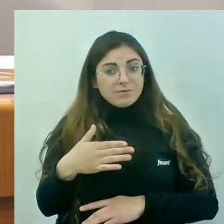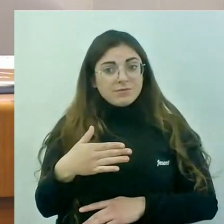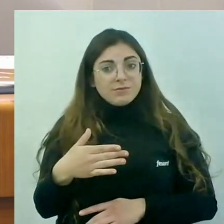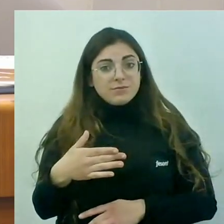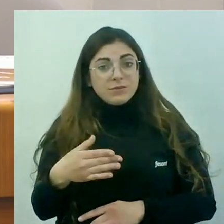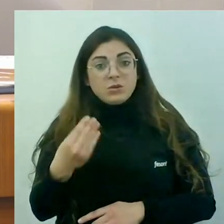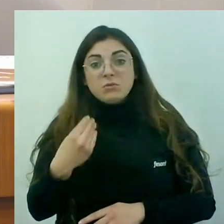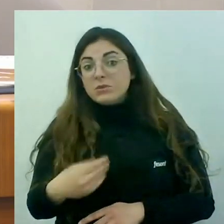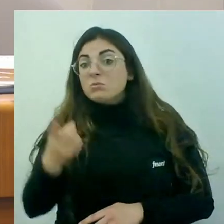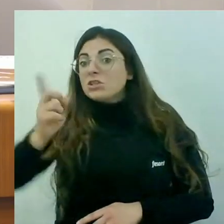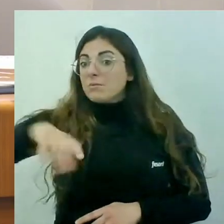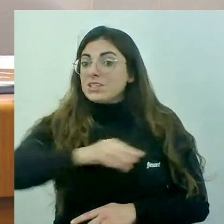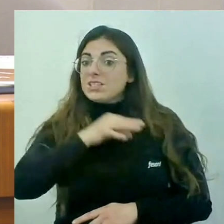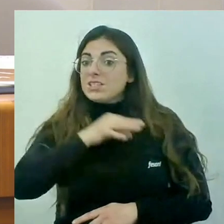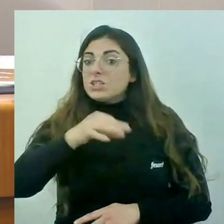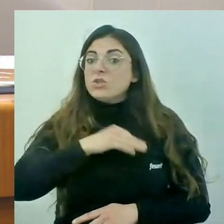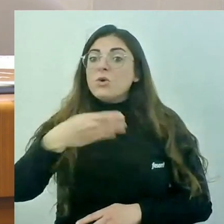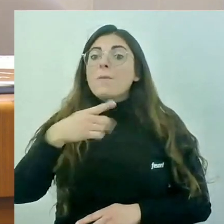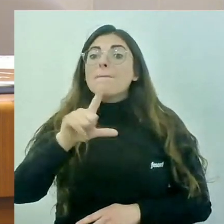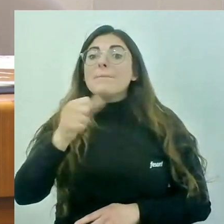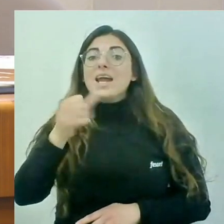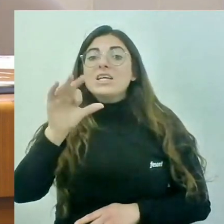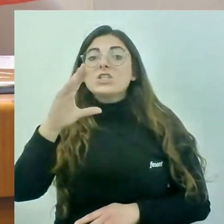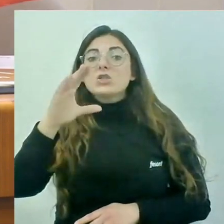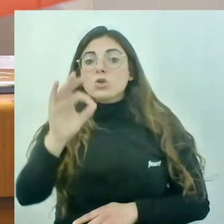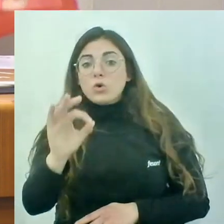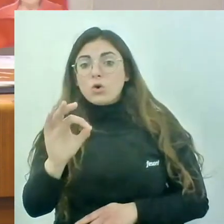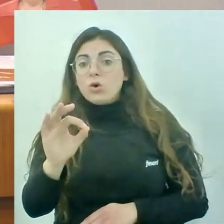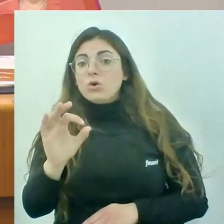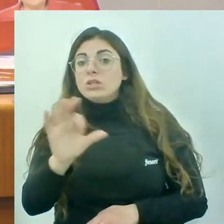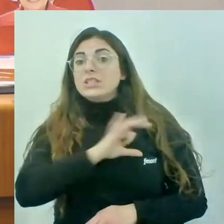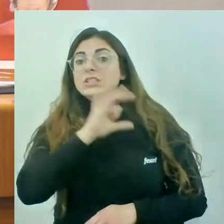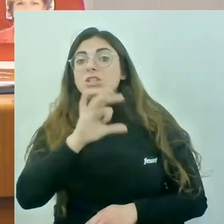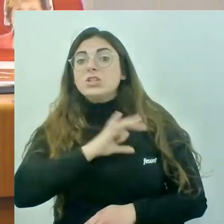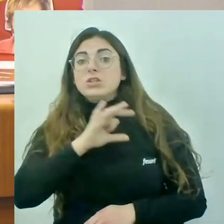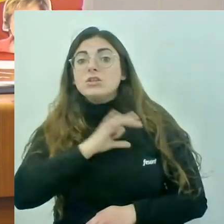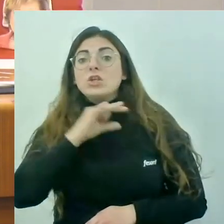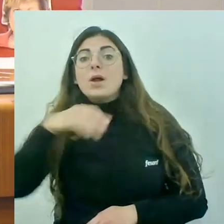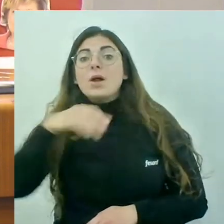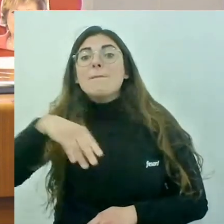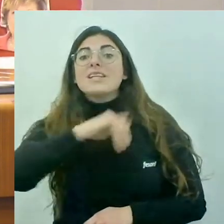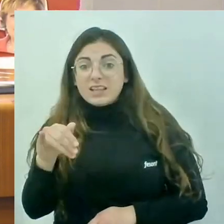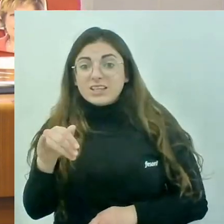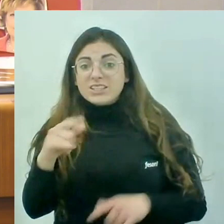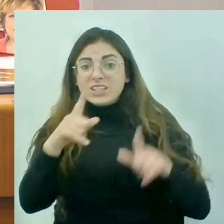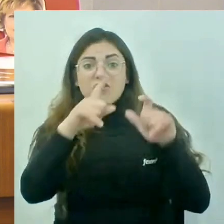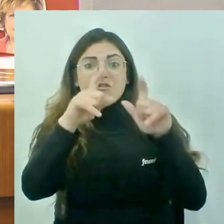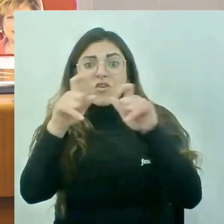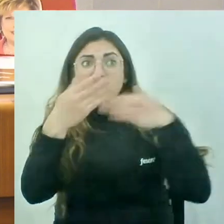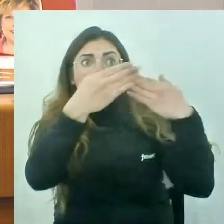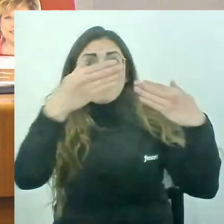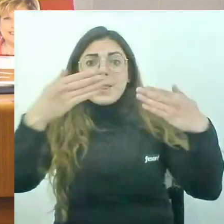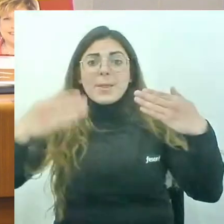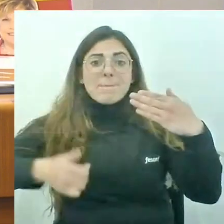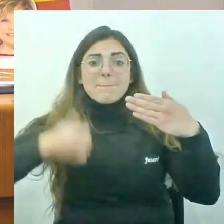o en les beques, de la senyora Milagrosa Martínez. Mireu vostè. La senyora Milagrosa Martínez. No caben les fotos en esta bandera. En la seva